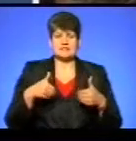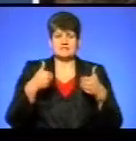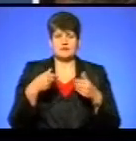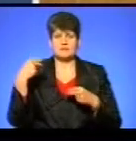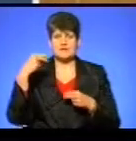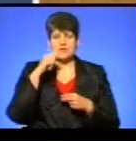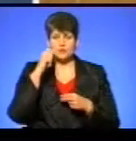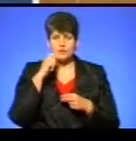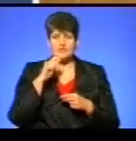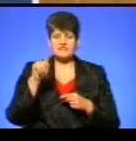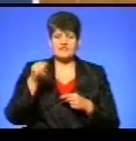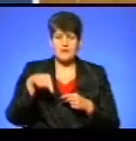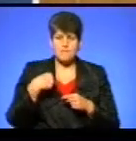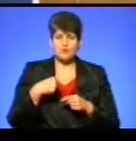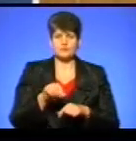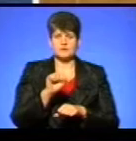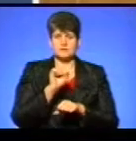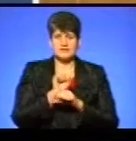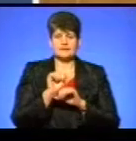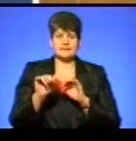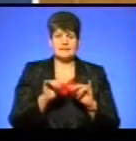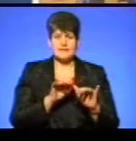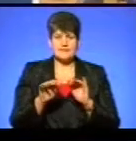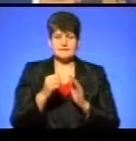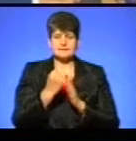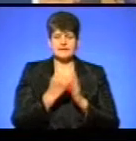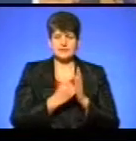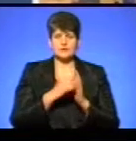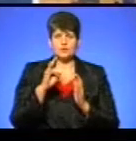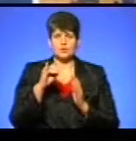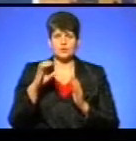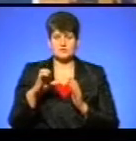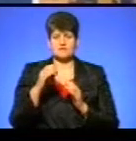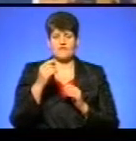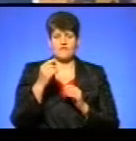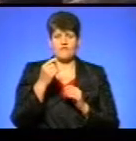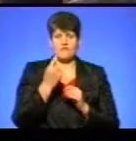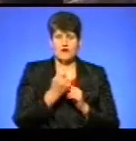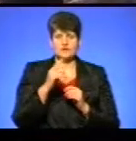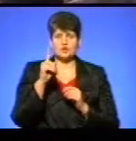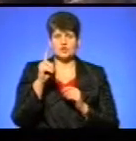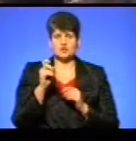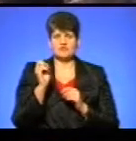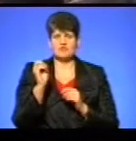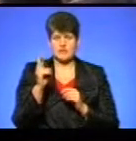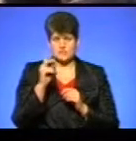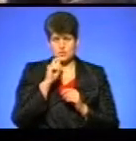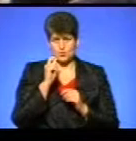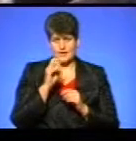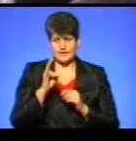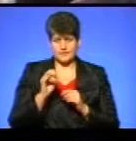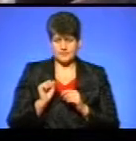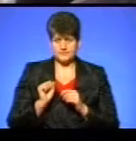президента України з вимогою припинити діяльність телеканалів «Ньюз 1» і «112 Україна». Люди повинні отримувати об'єктивну